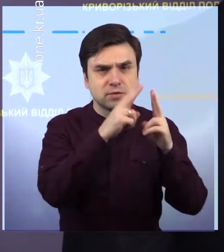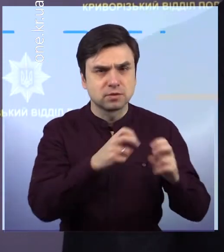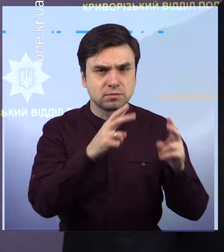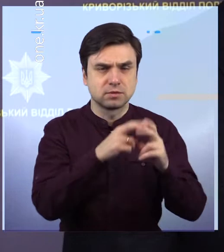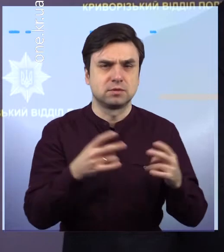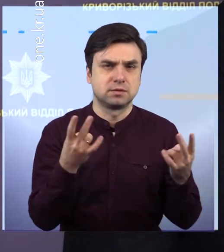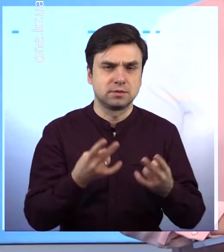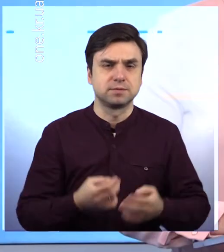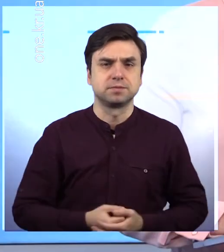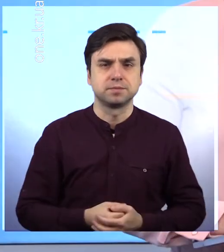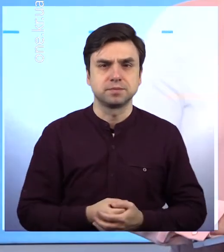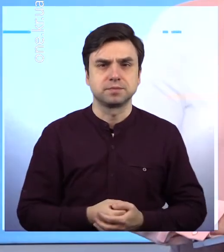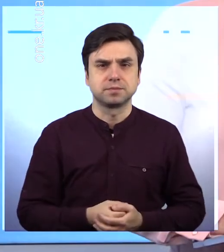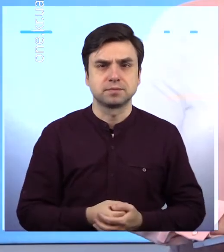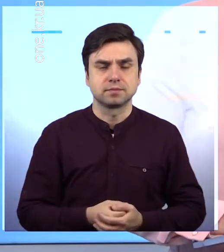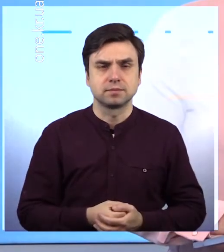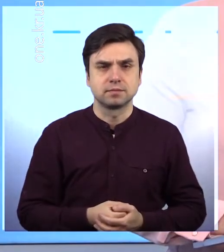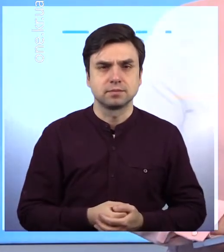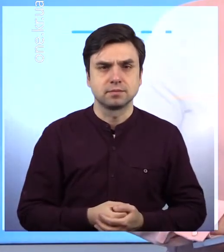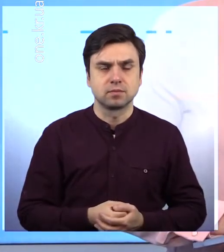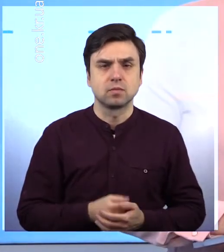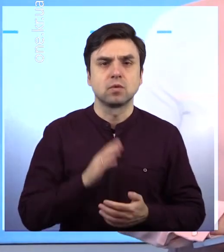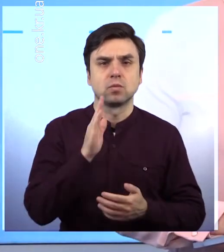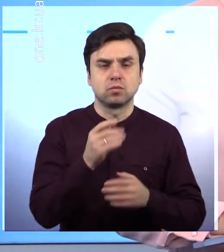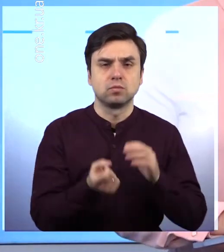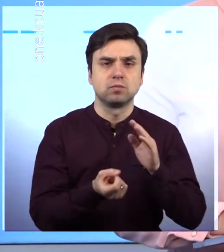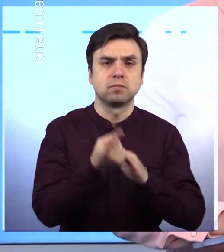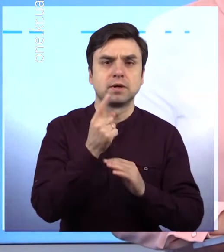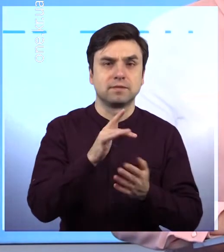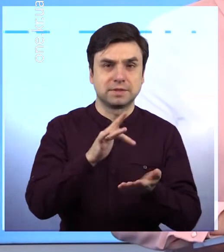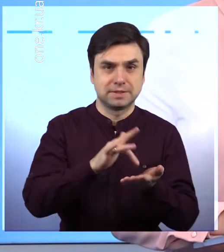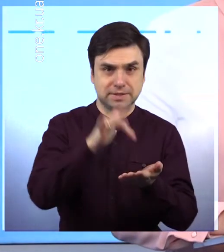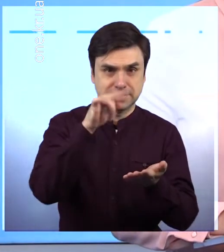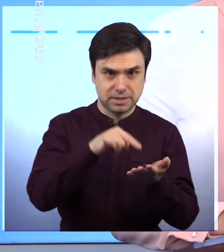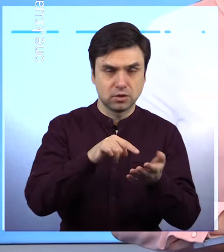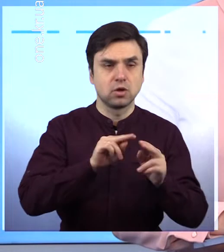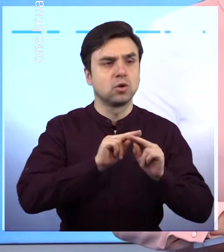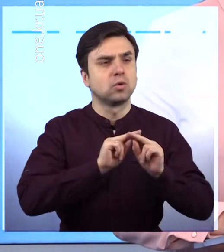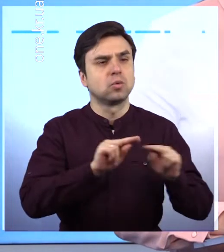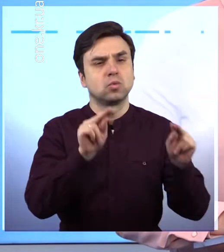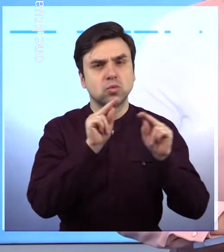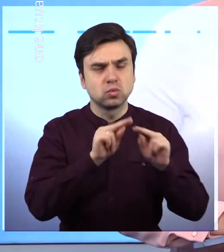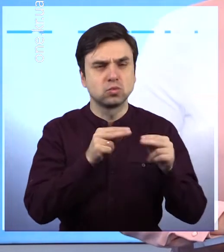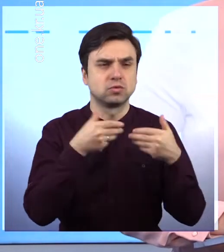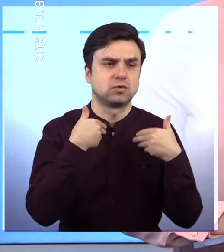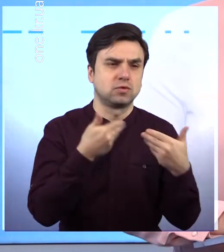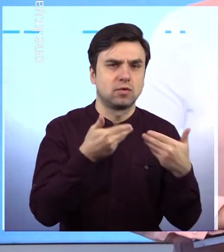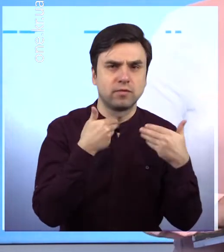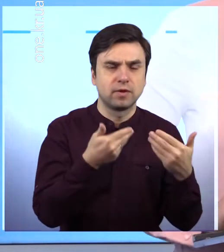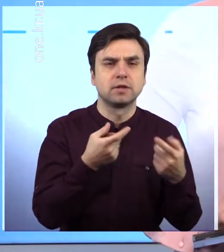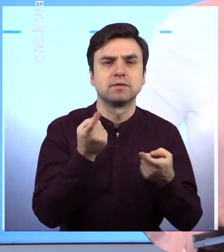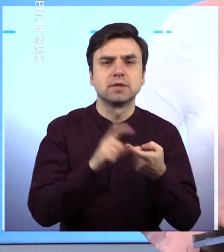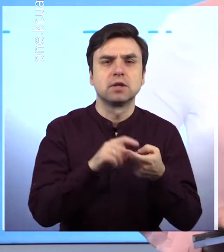саме завдання таке. З'явиться центр із навчання та консультування містян, які бажають створити нові об'єднання